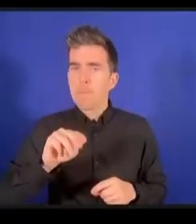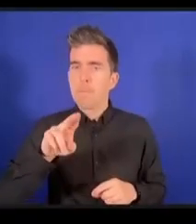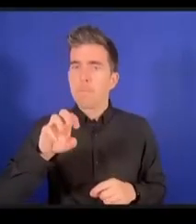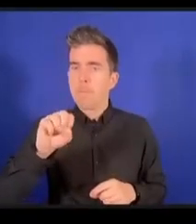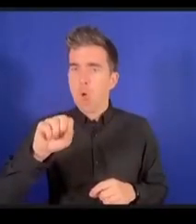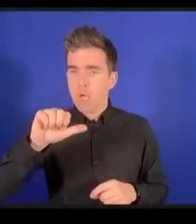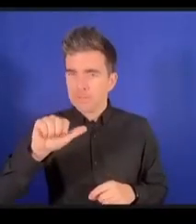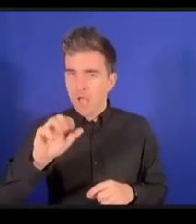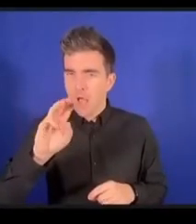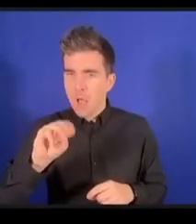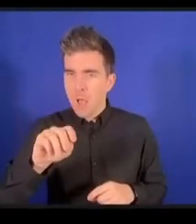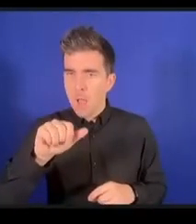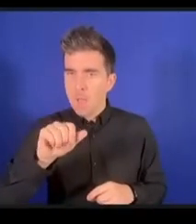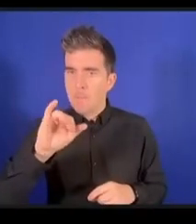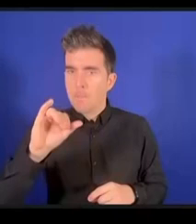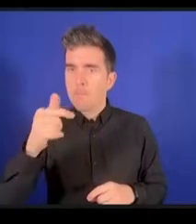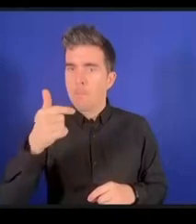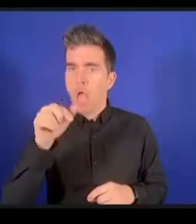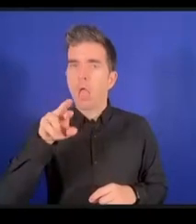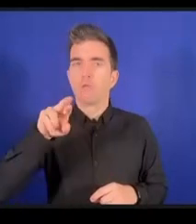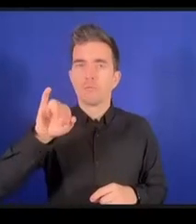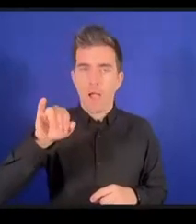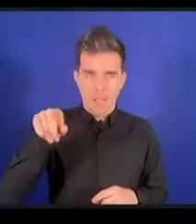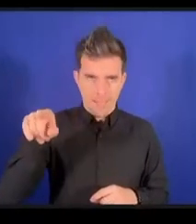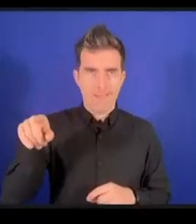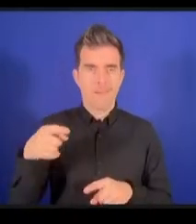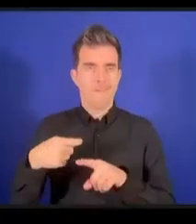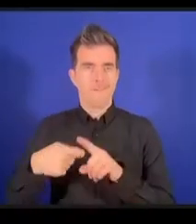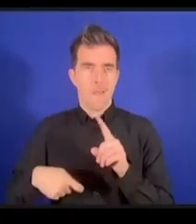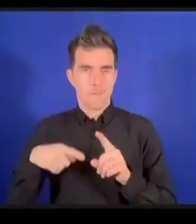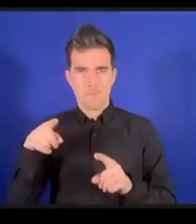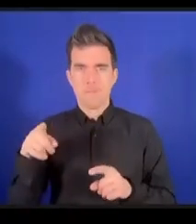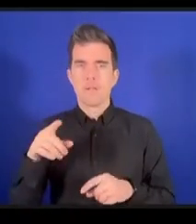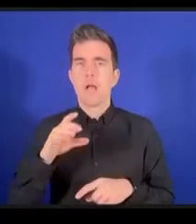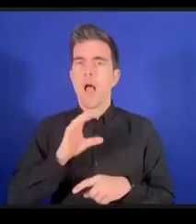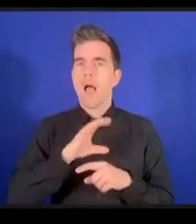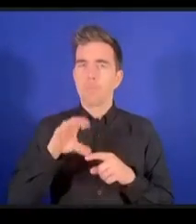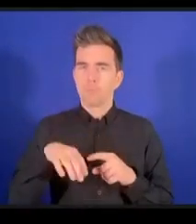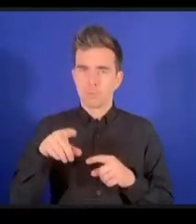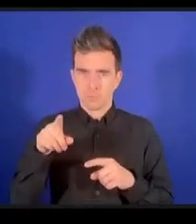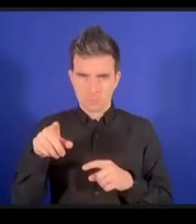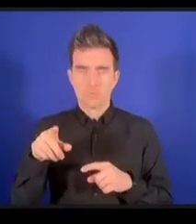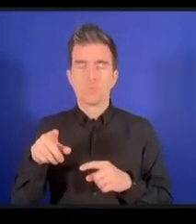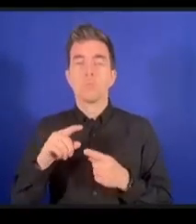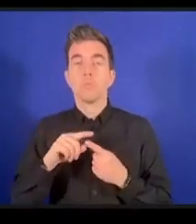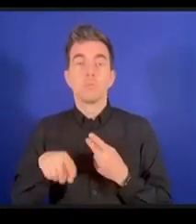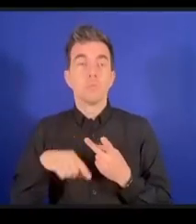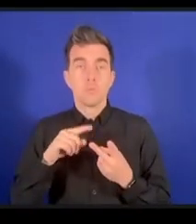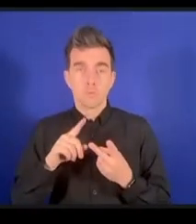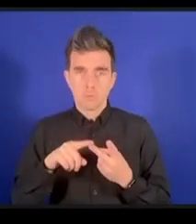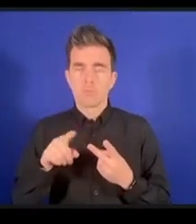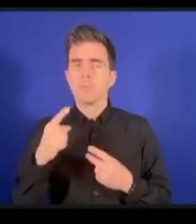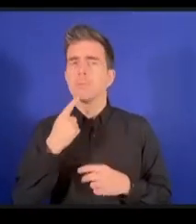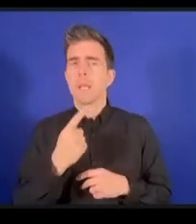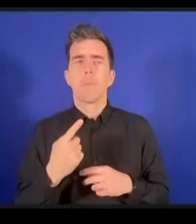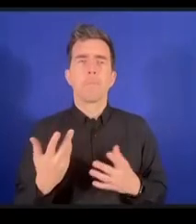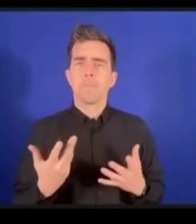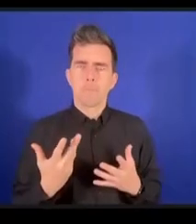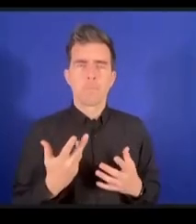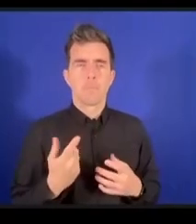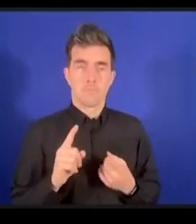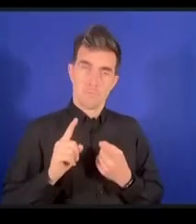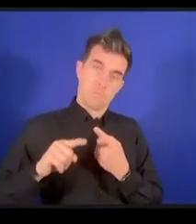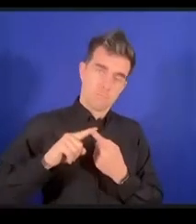quelles sont les stratégies qu'on peut utiliser pour renforcer la pertinente des normes établies à l